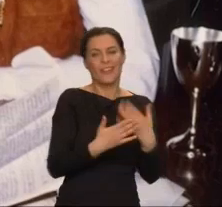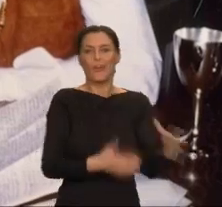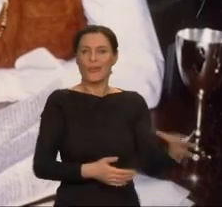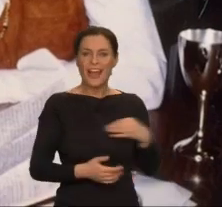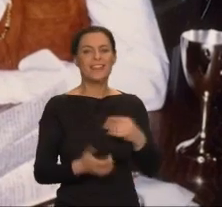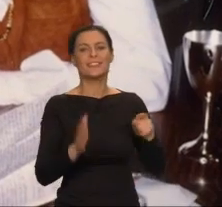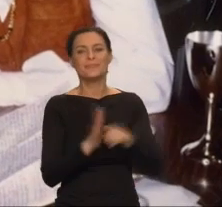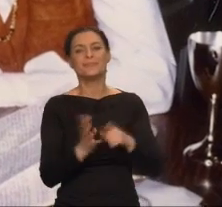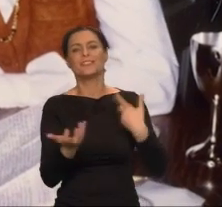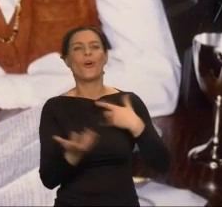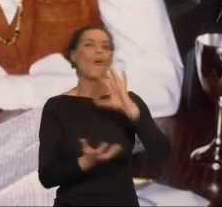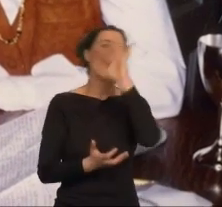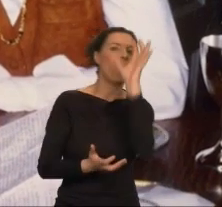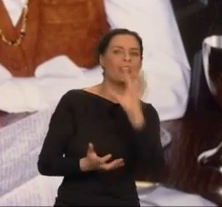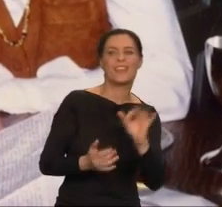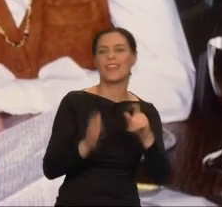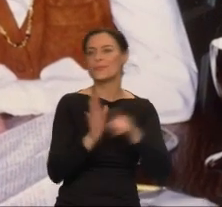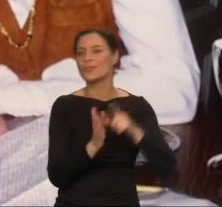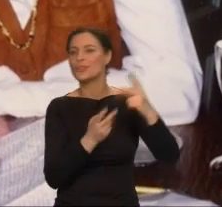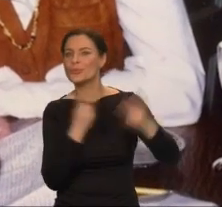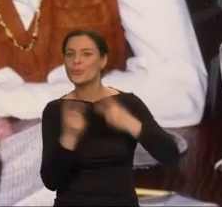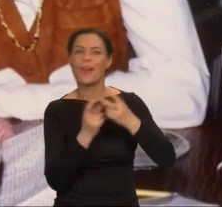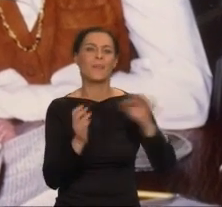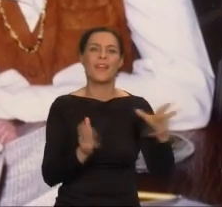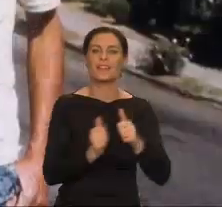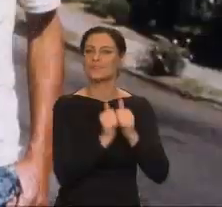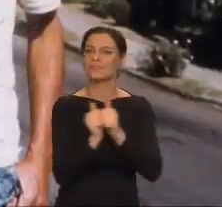kontynent, by odnaleźć się u sekretnych granic.